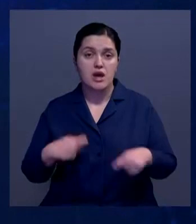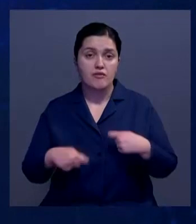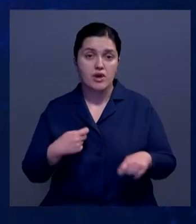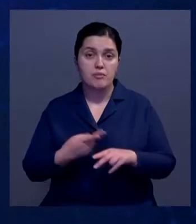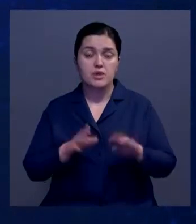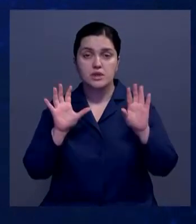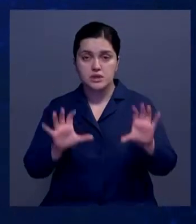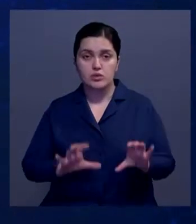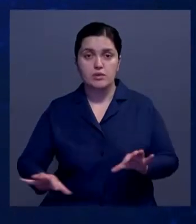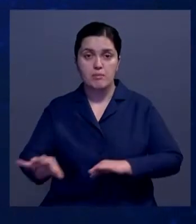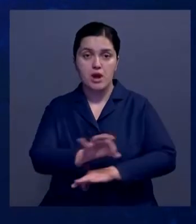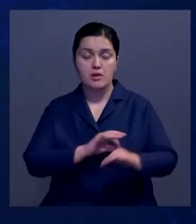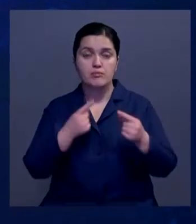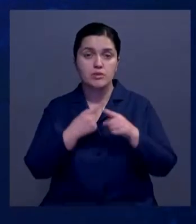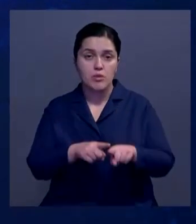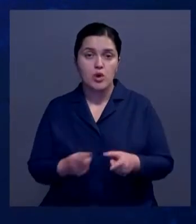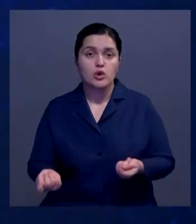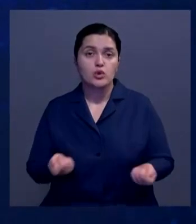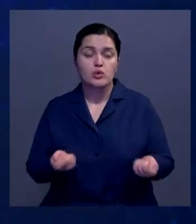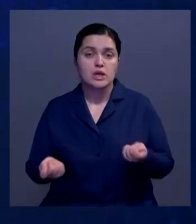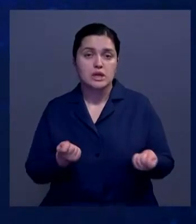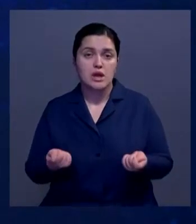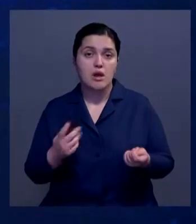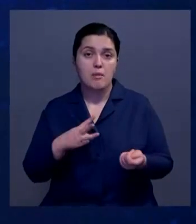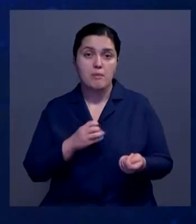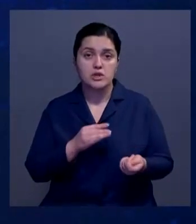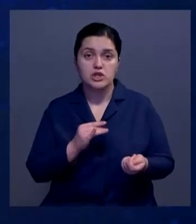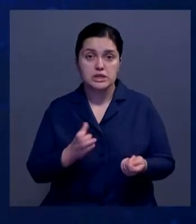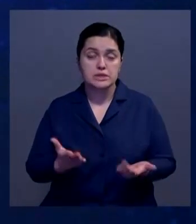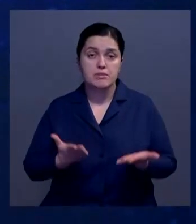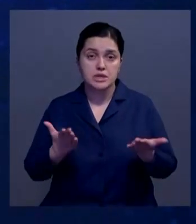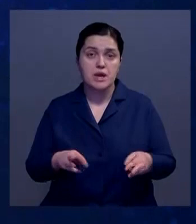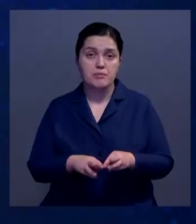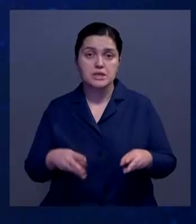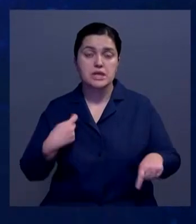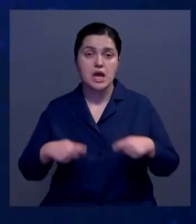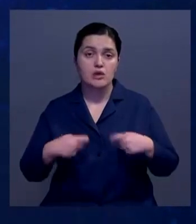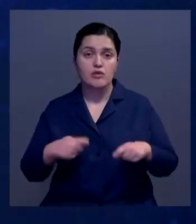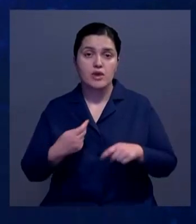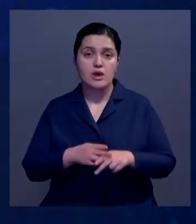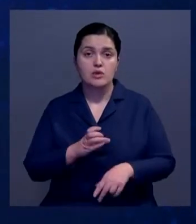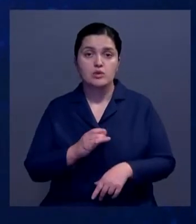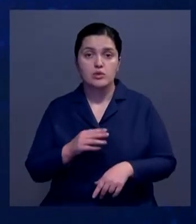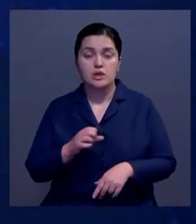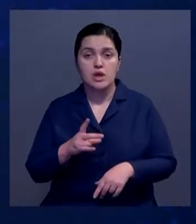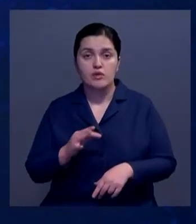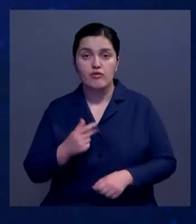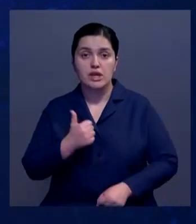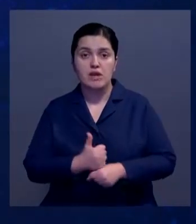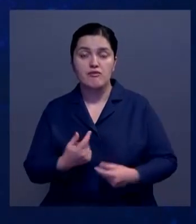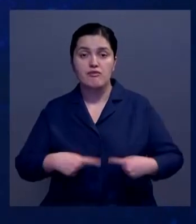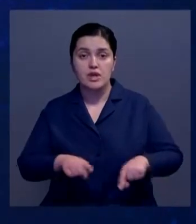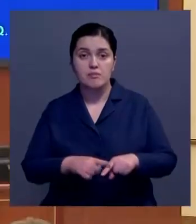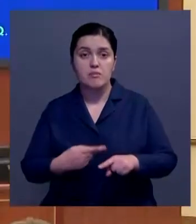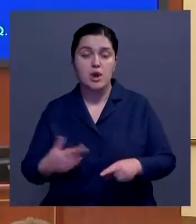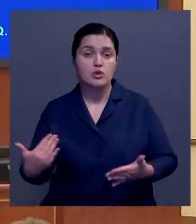товаров. Соответствующий законопроект о техническом регулировании сегодня в Мажелесе представил министр торговли и интеграции Бахет Султанов. Глава ведомства